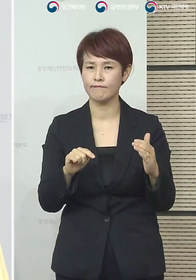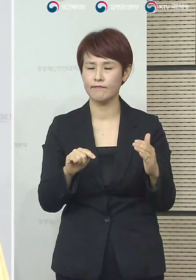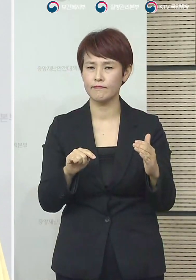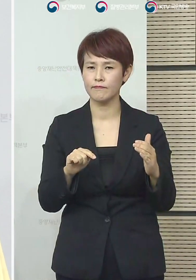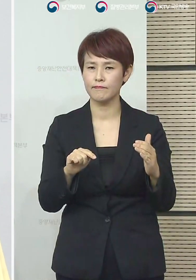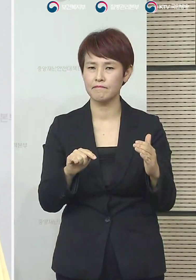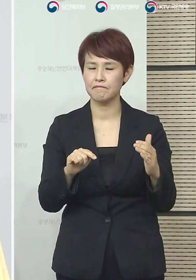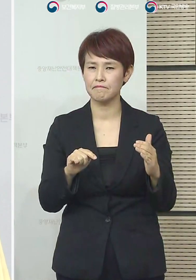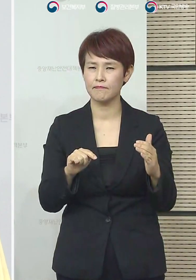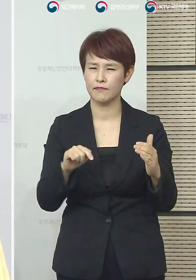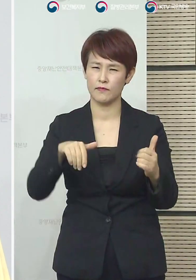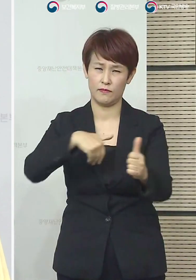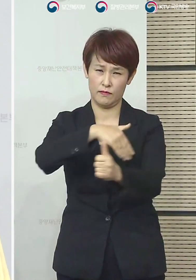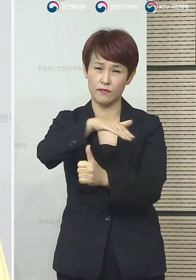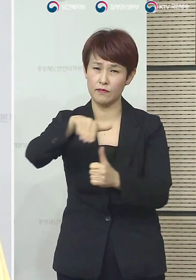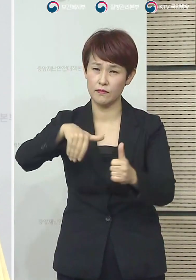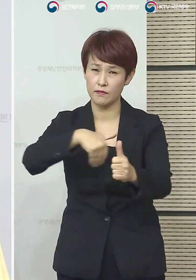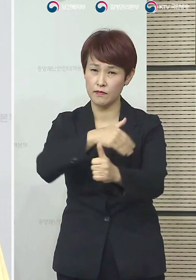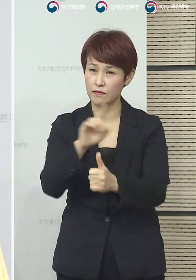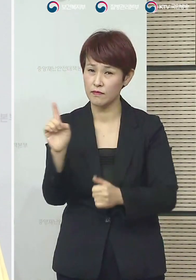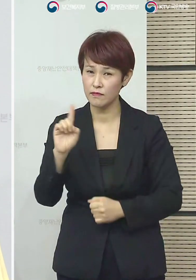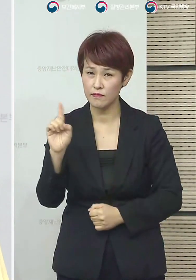상황이